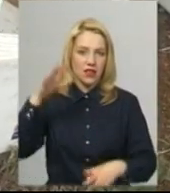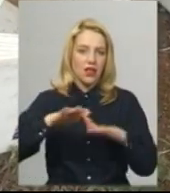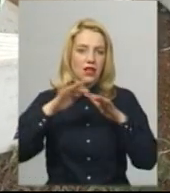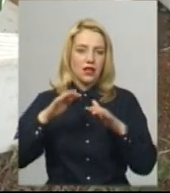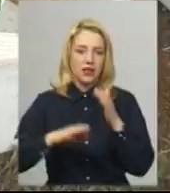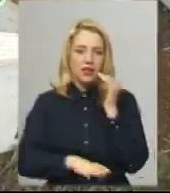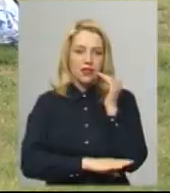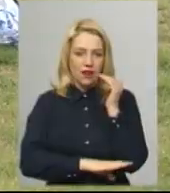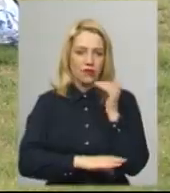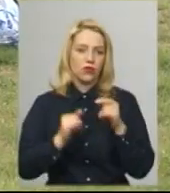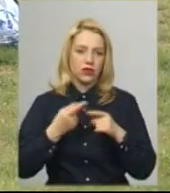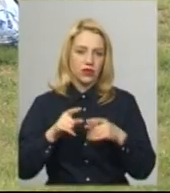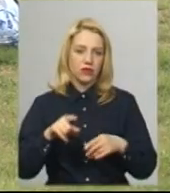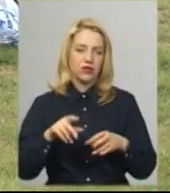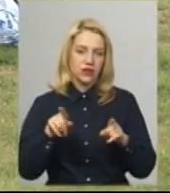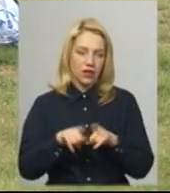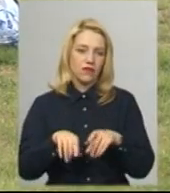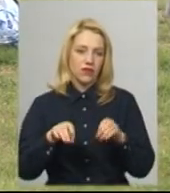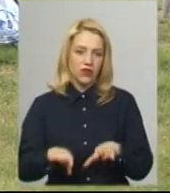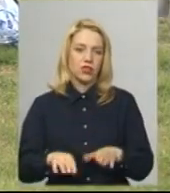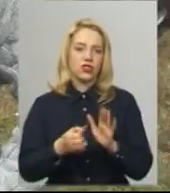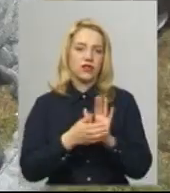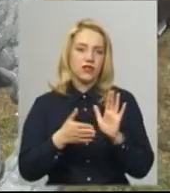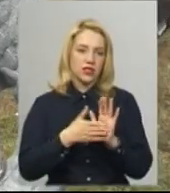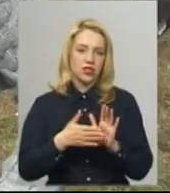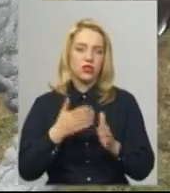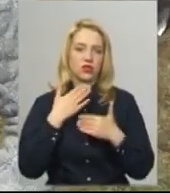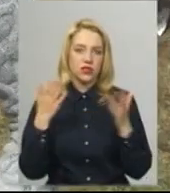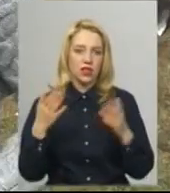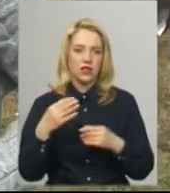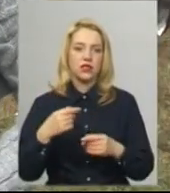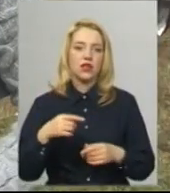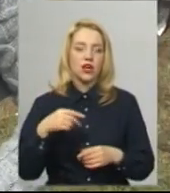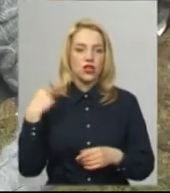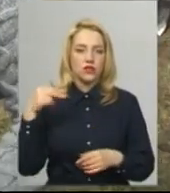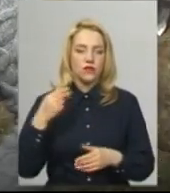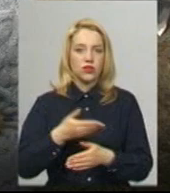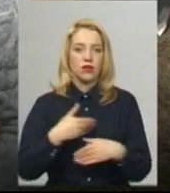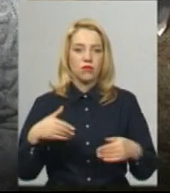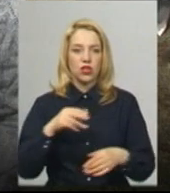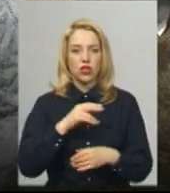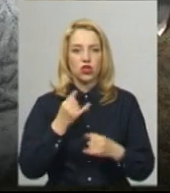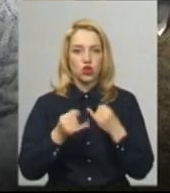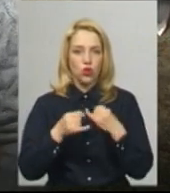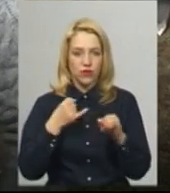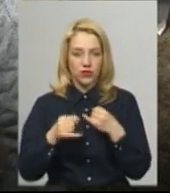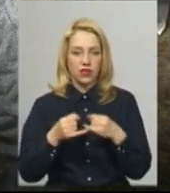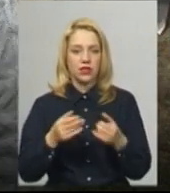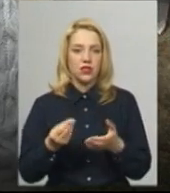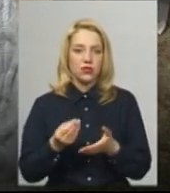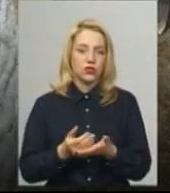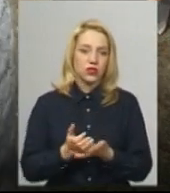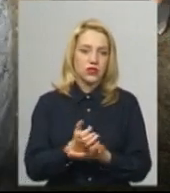ландшафтного дизайнера вирішили перевізначити останній дзвоник – висаджують дерева. «Ми в жовтні збирали в парку